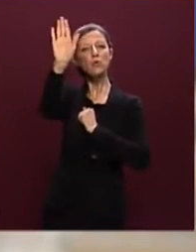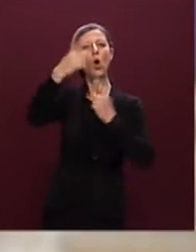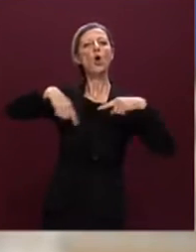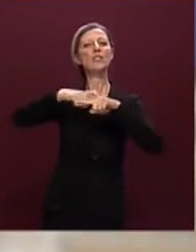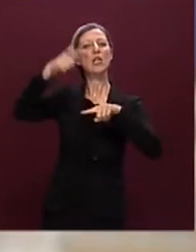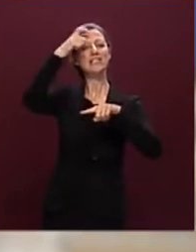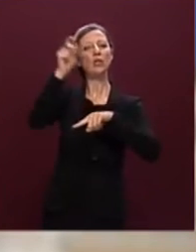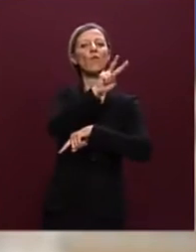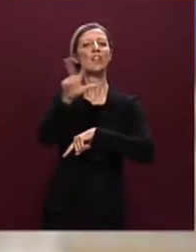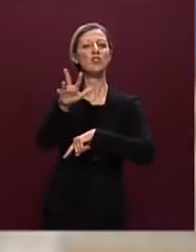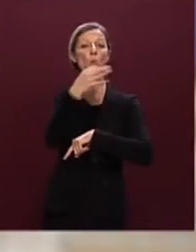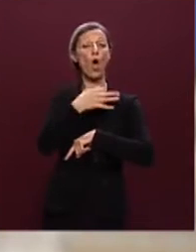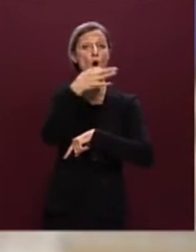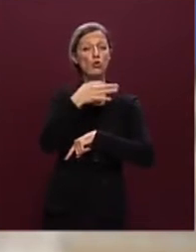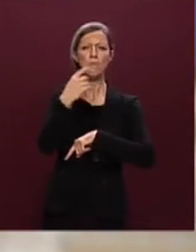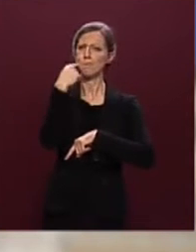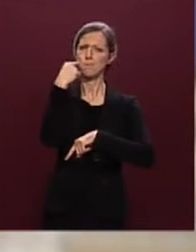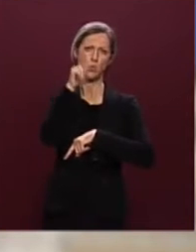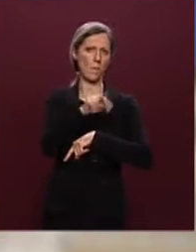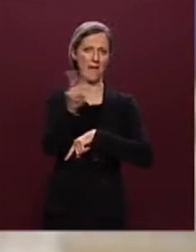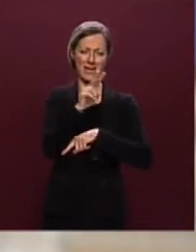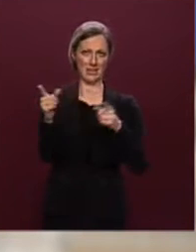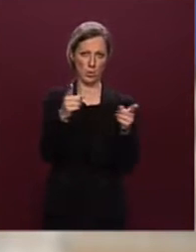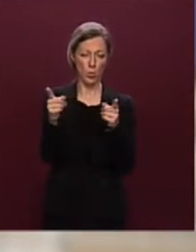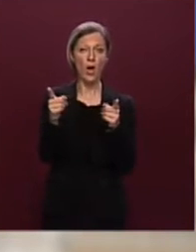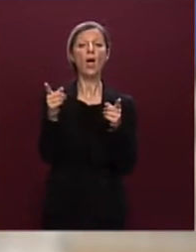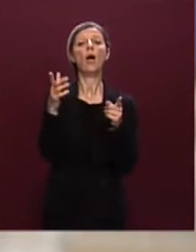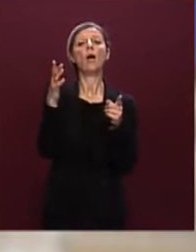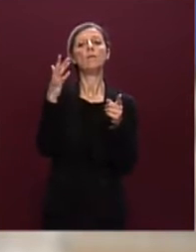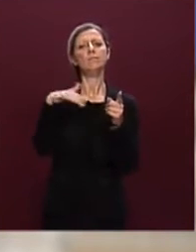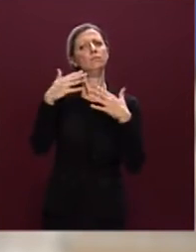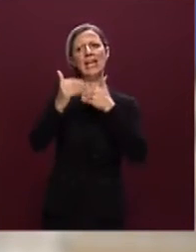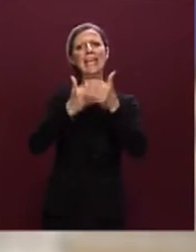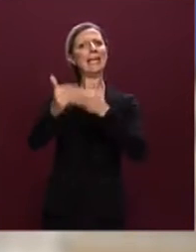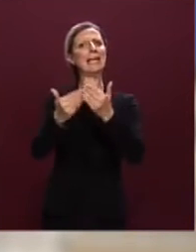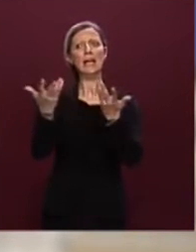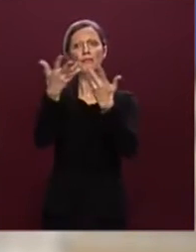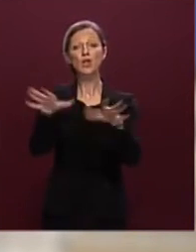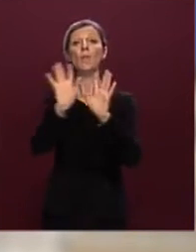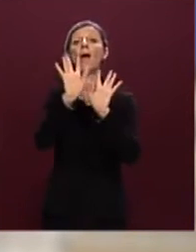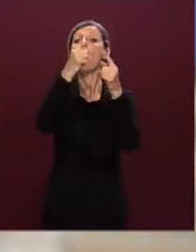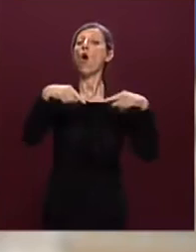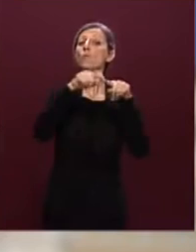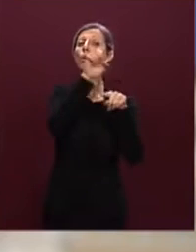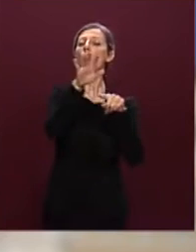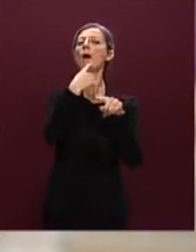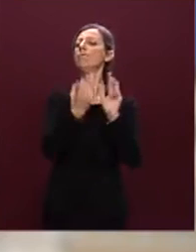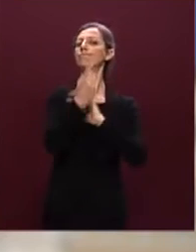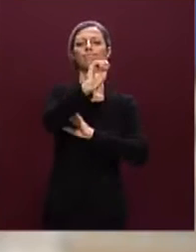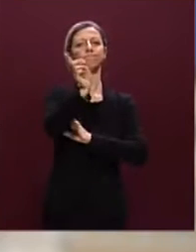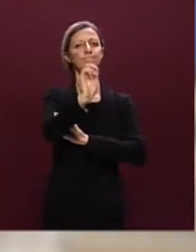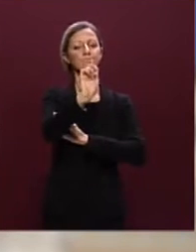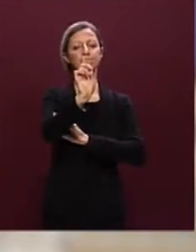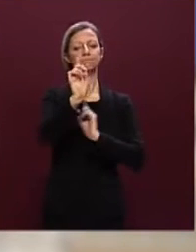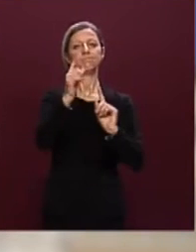ottobre del 2022, aveva completato il suo iter, ma la Commissione europea ha sollevato la questione relativa